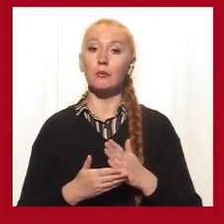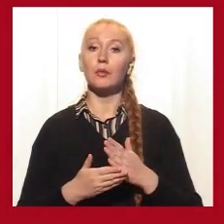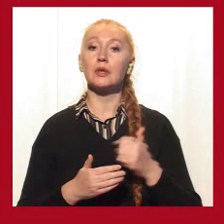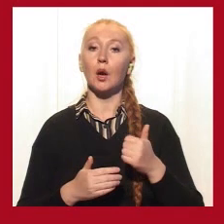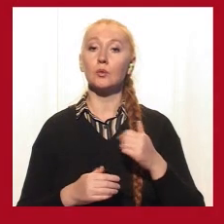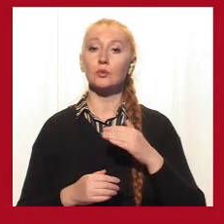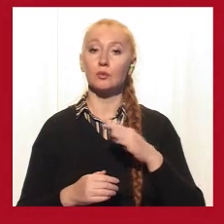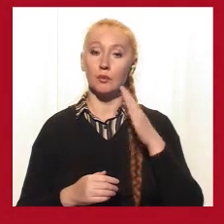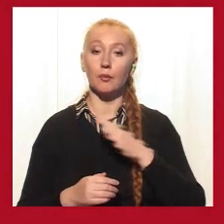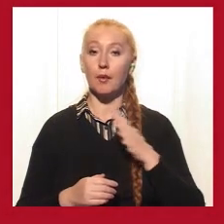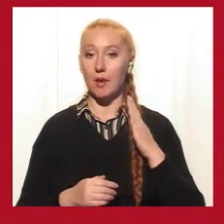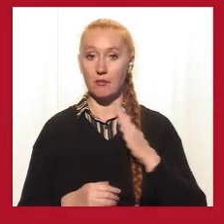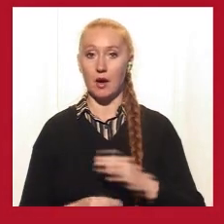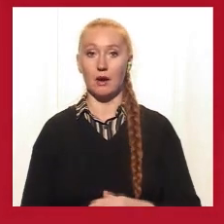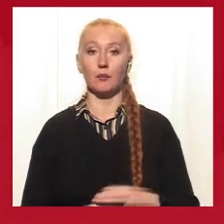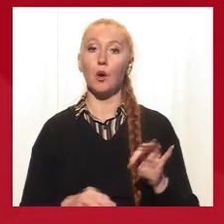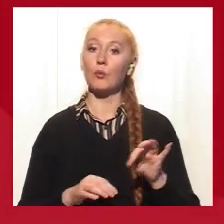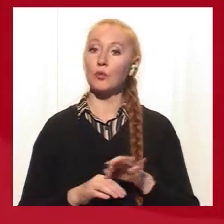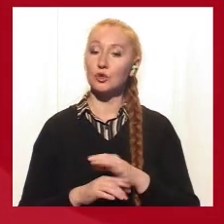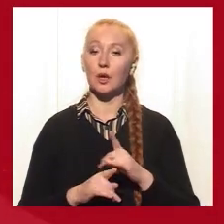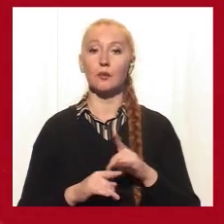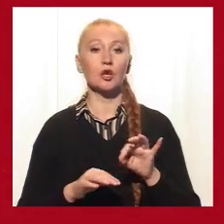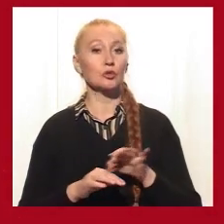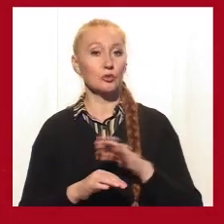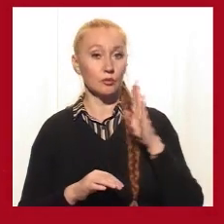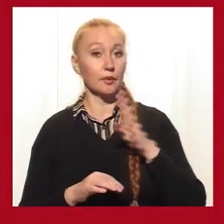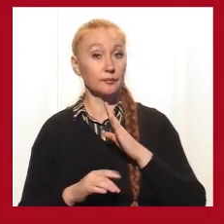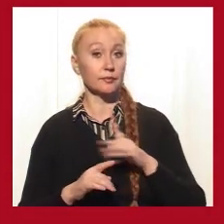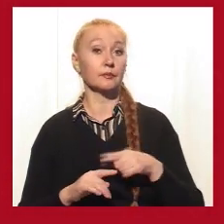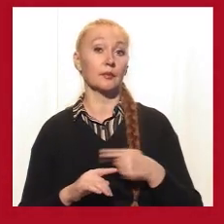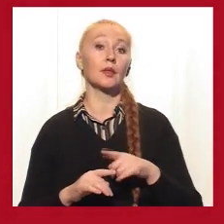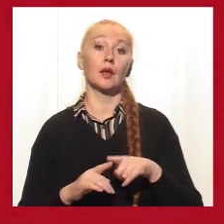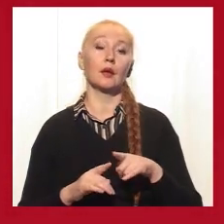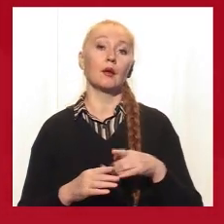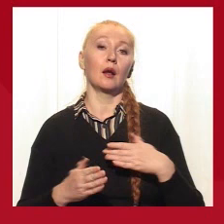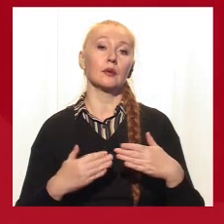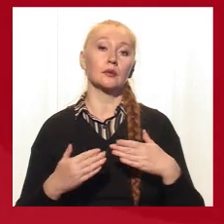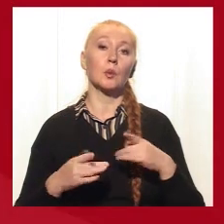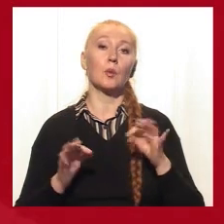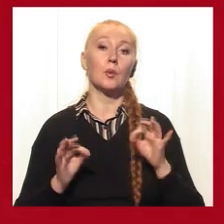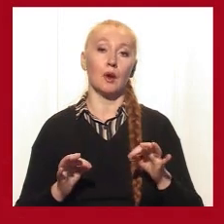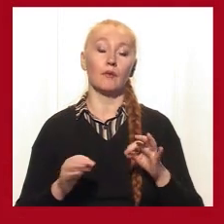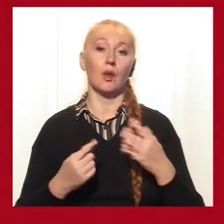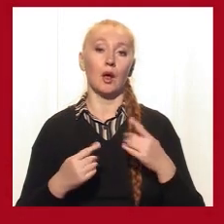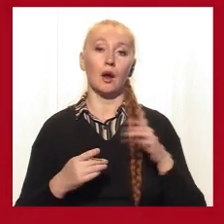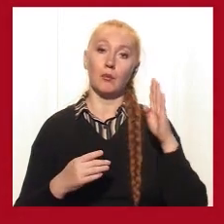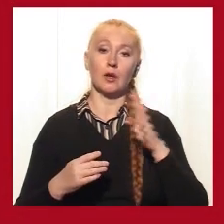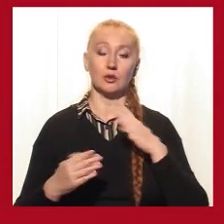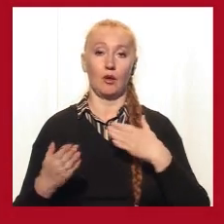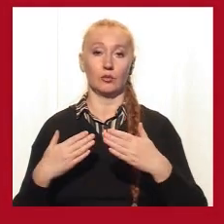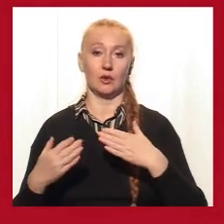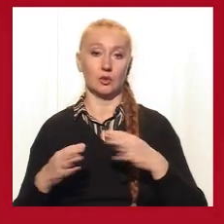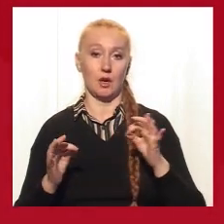отцями і матерями, мужьями і жінами і себе вести правильно по отношению к противоположному